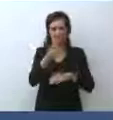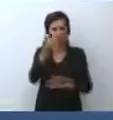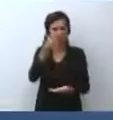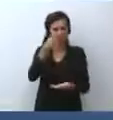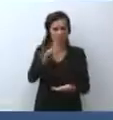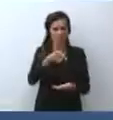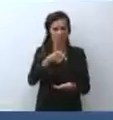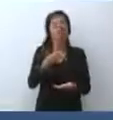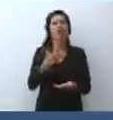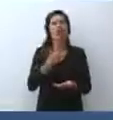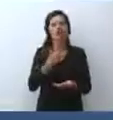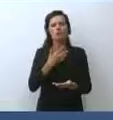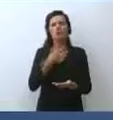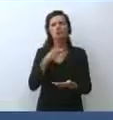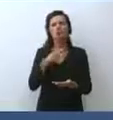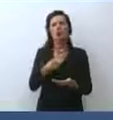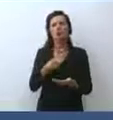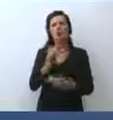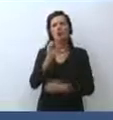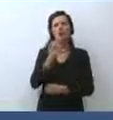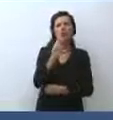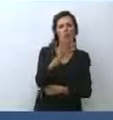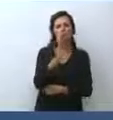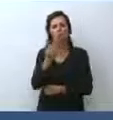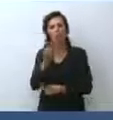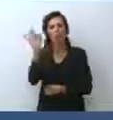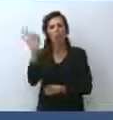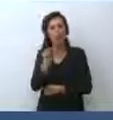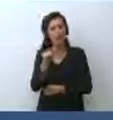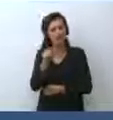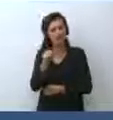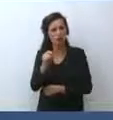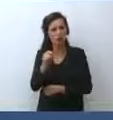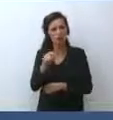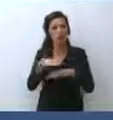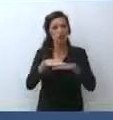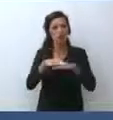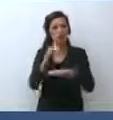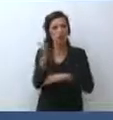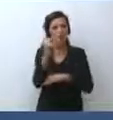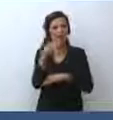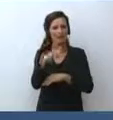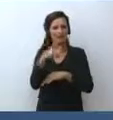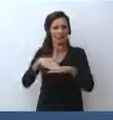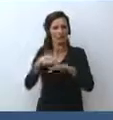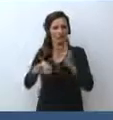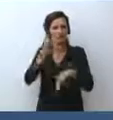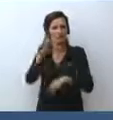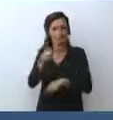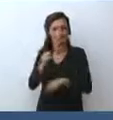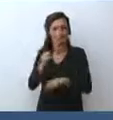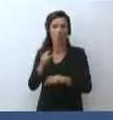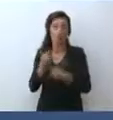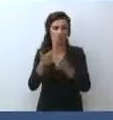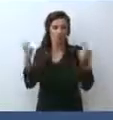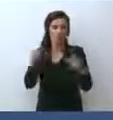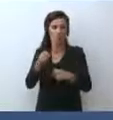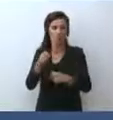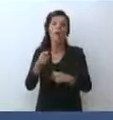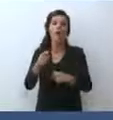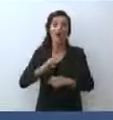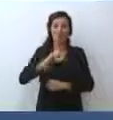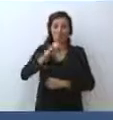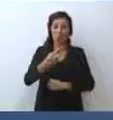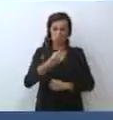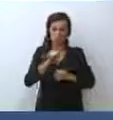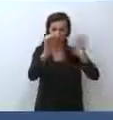nelle ore di punta del 15-20% dei servizi, per il secondo semestre il governo ha